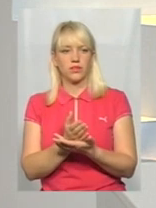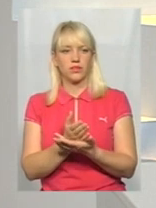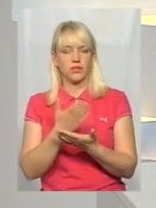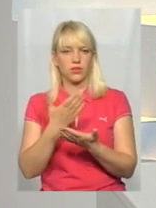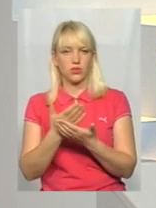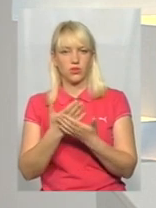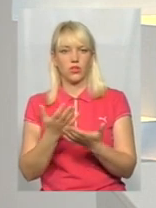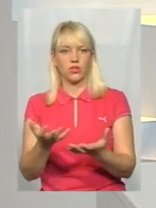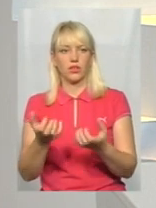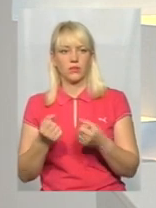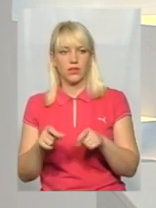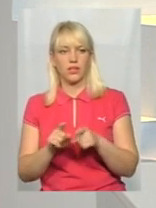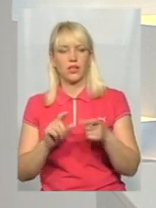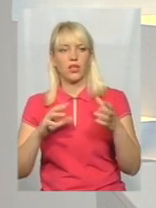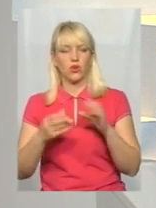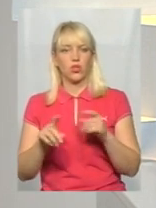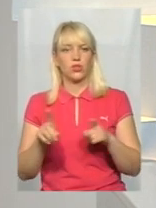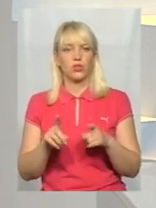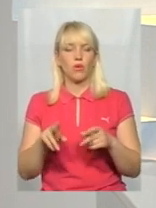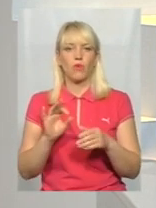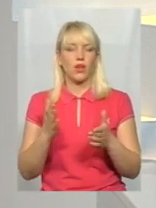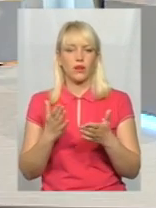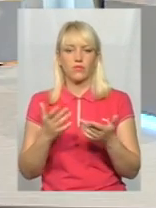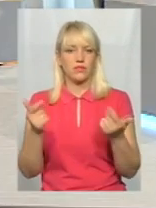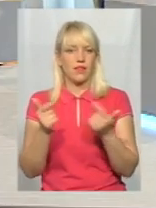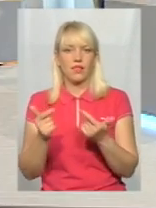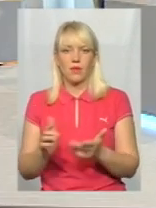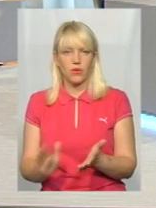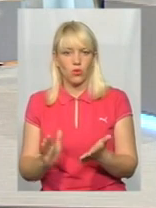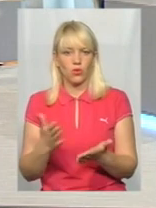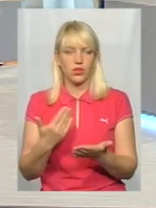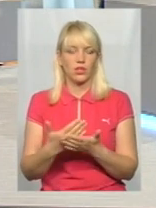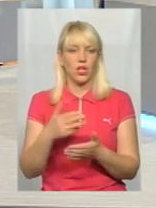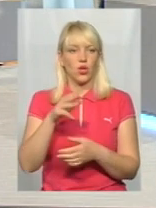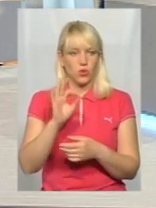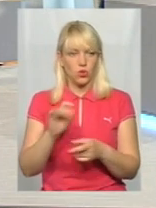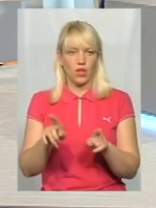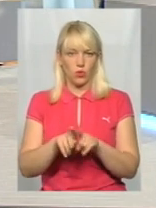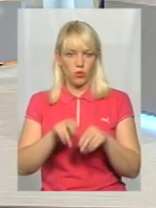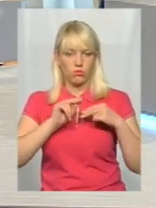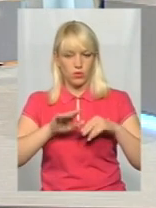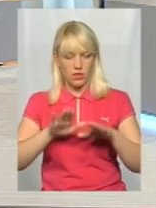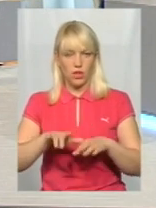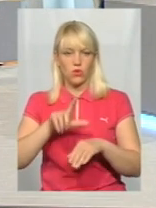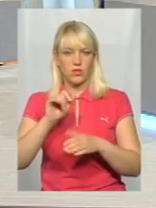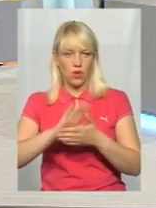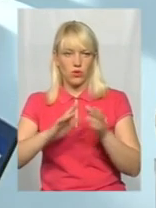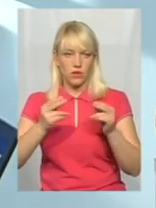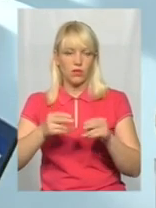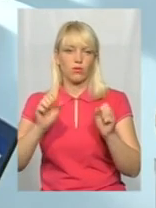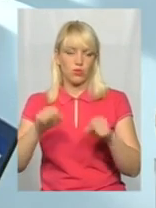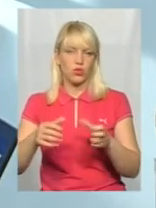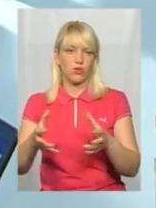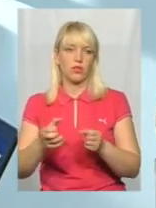такий результат, що вона по якимось критеріям не підходить, то таку посаду за контрактом вона може отримати?